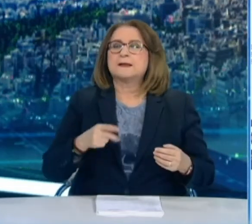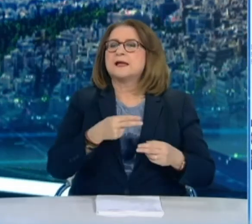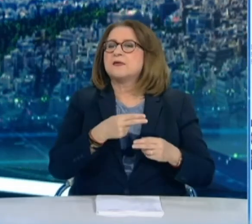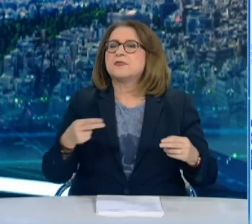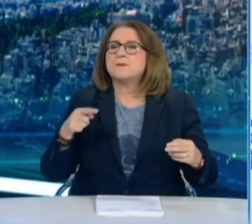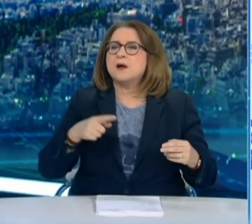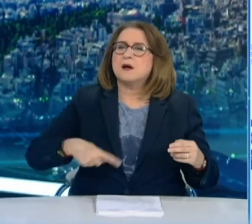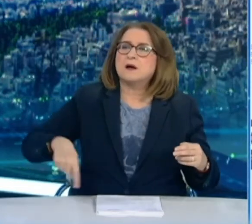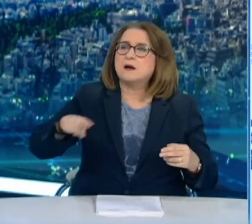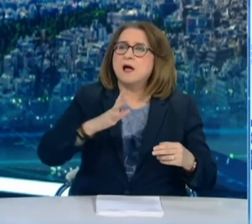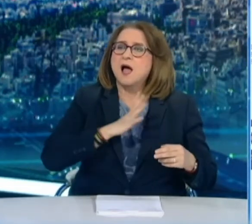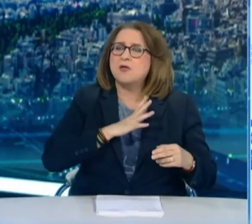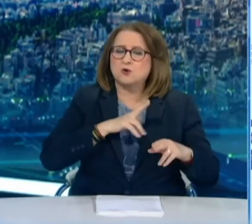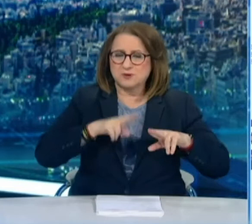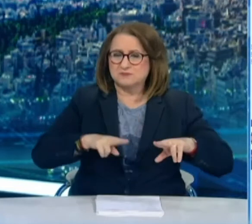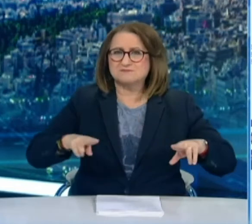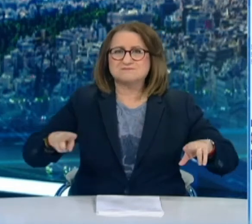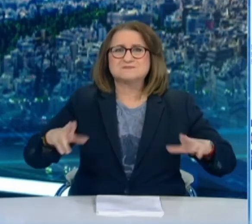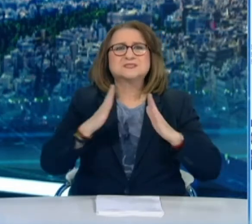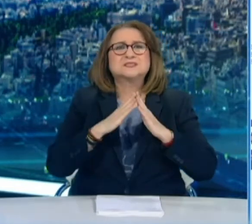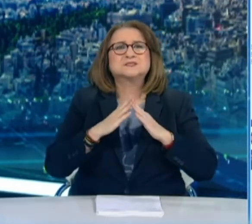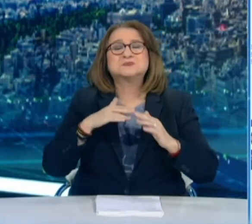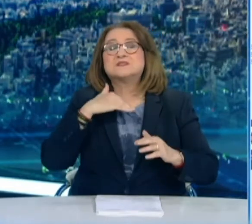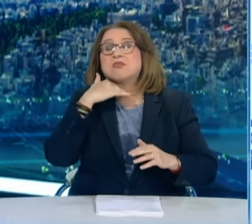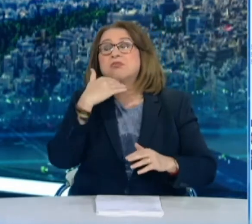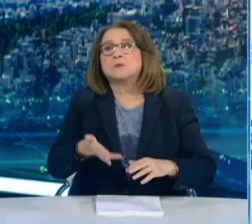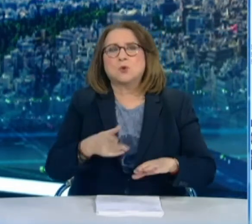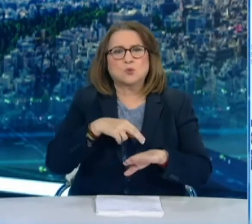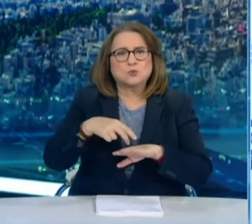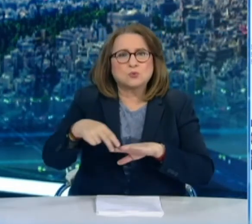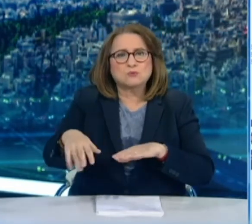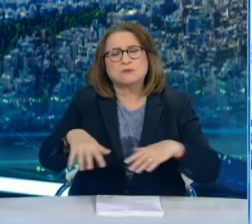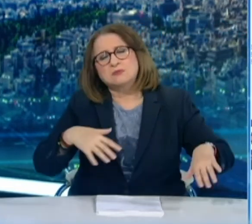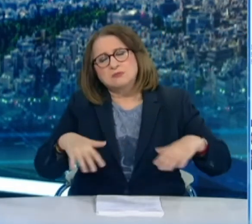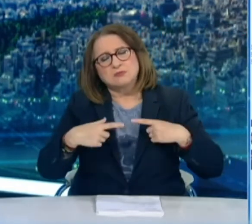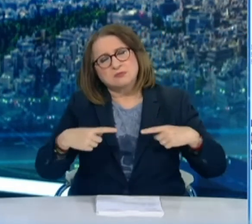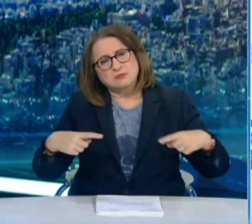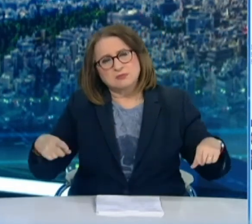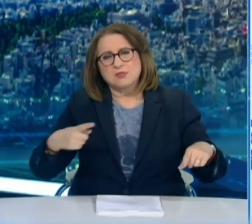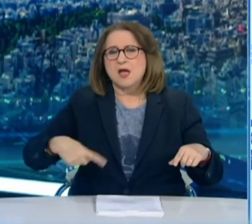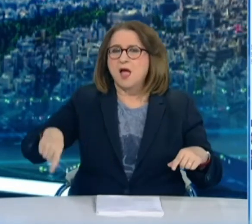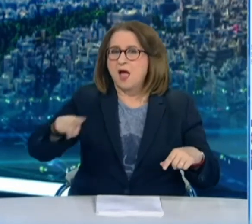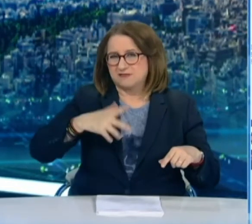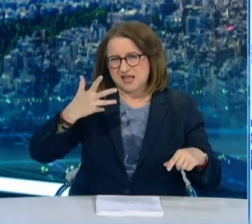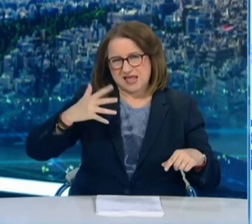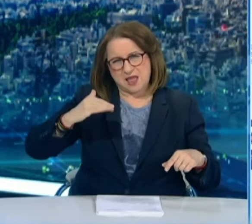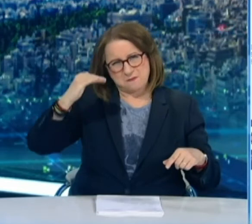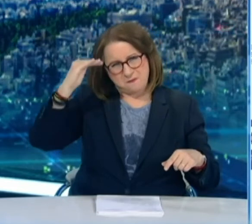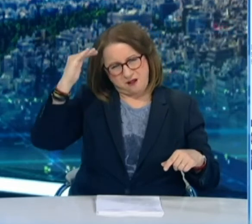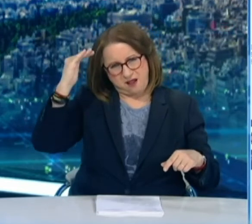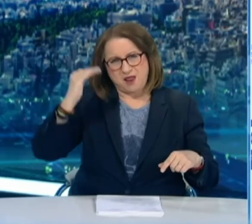κατάκητοι και γνωρίζουμε ότι η αισθητική πλειοψηφία αυτών των συμπολιτών μας είναι μεγάλων ηλικιών. Οπότε,